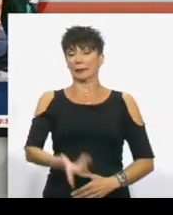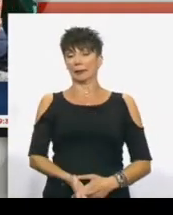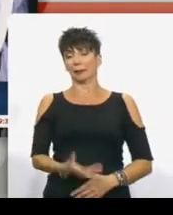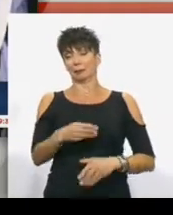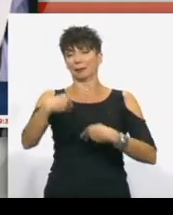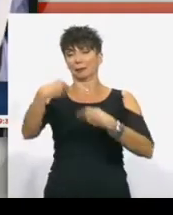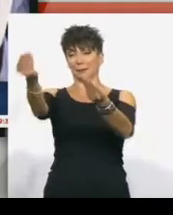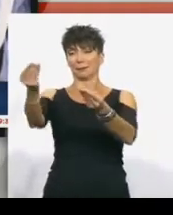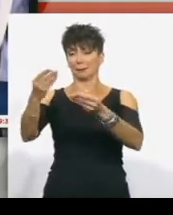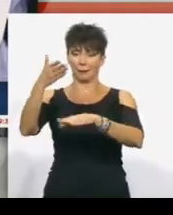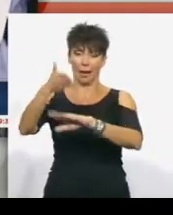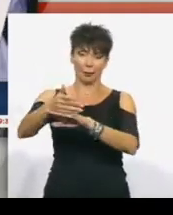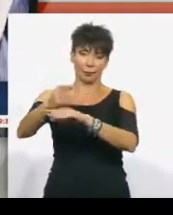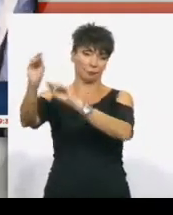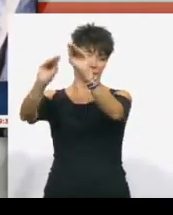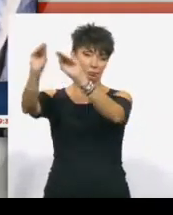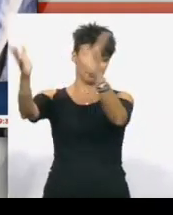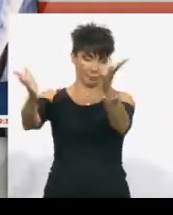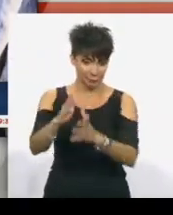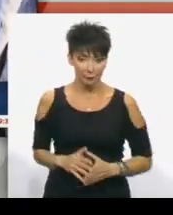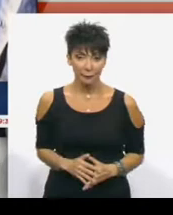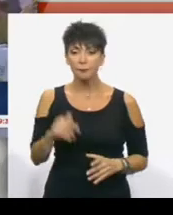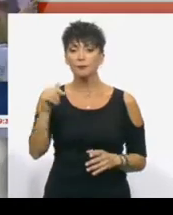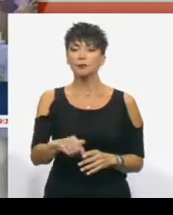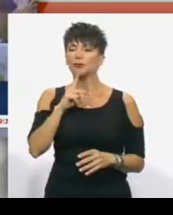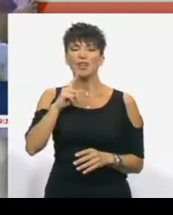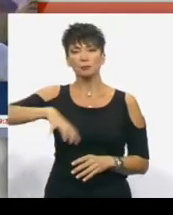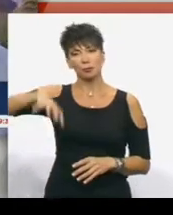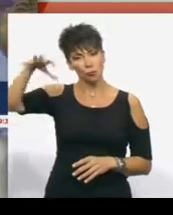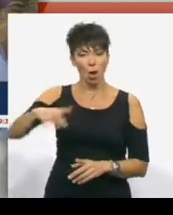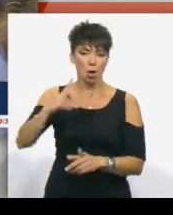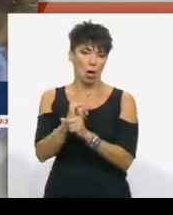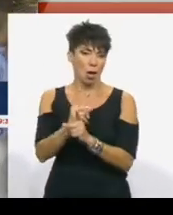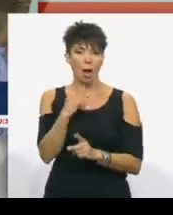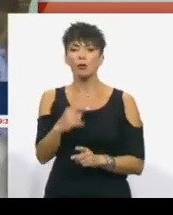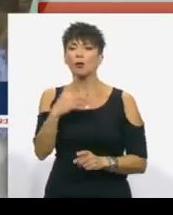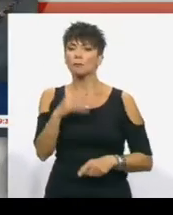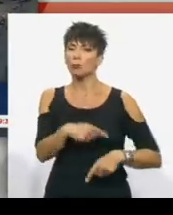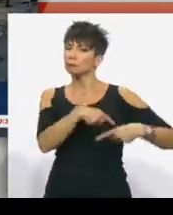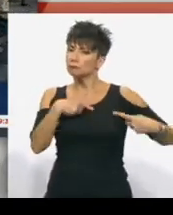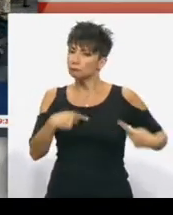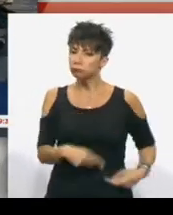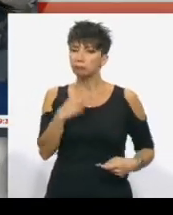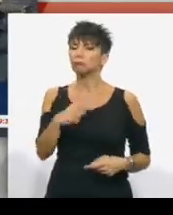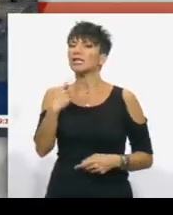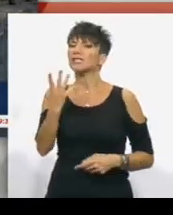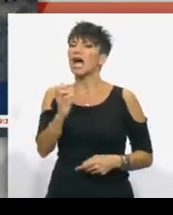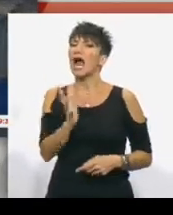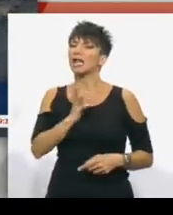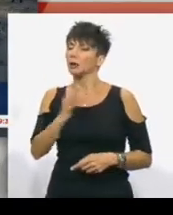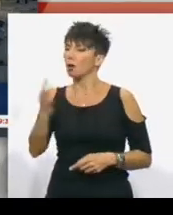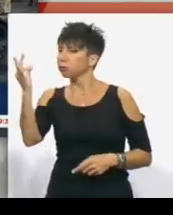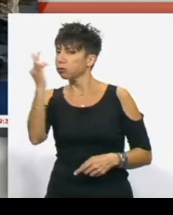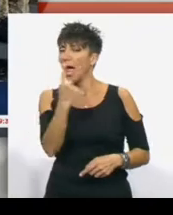απομονωθεί σε ειδικά διαμορφωμένο χώρο. Από τα κλιμάκια εξετάστηκαν 40 μέλη διαφόρων μη κυβερνητικών οργανώσεων και 120 αστυνομικοί που